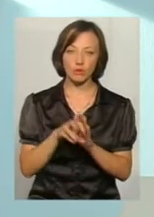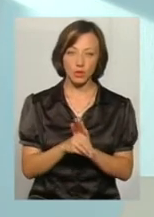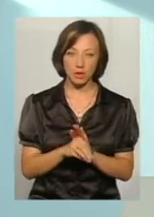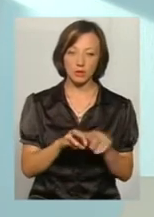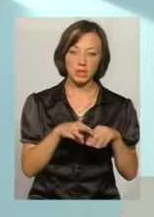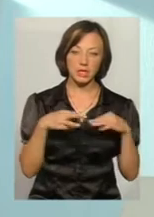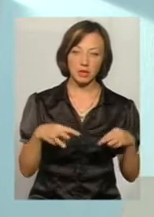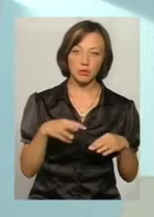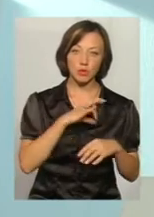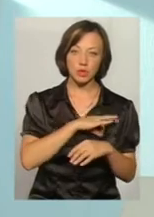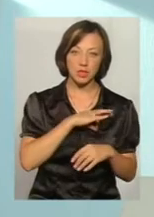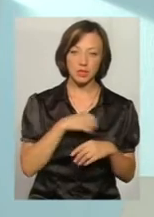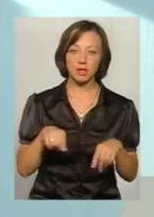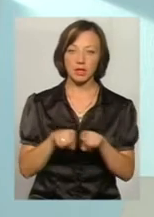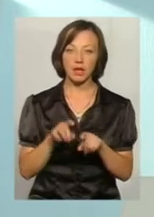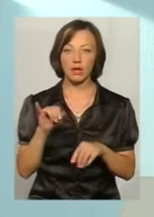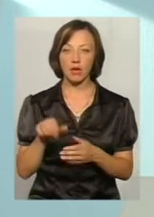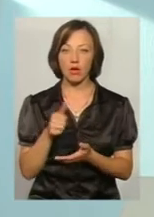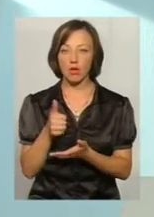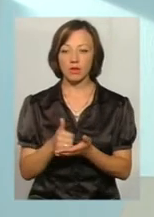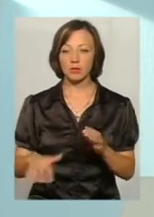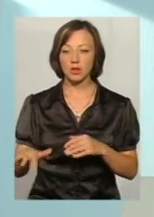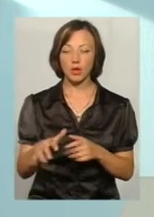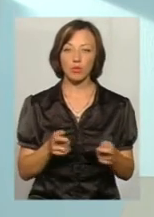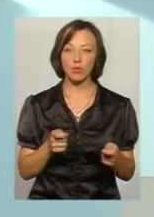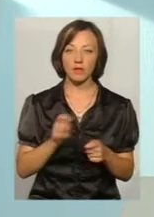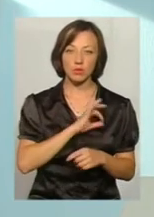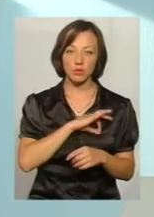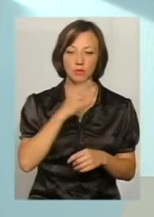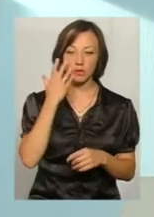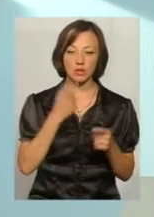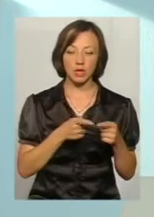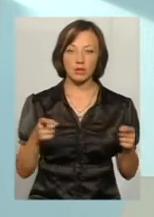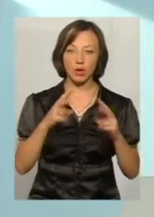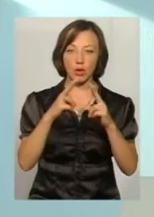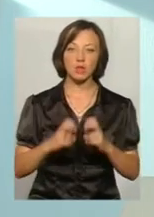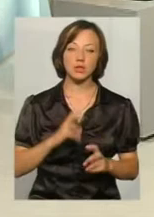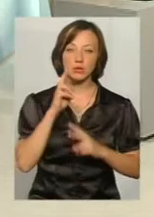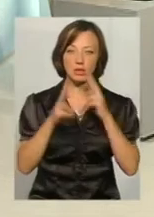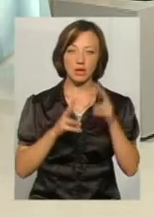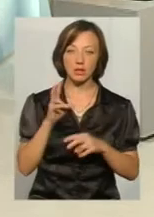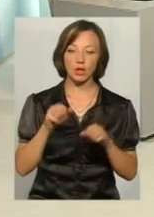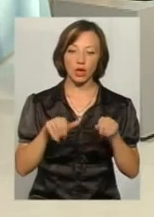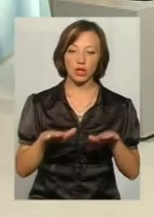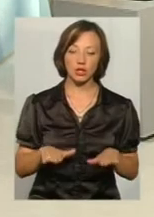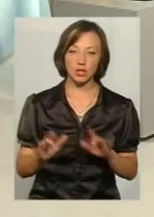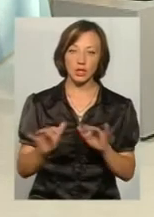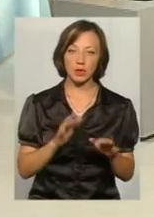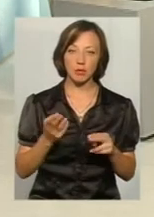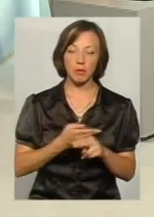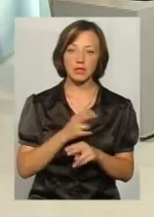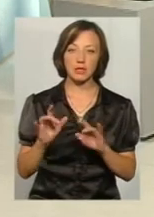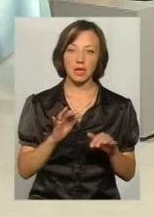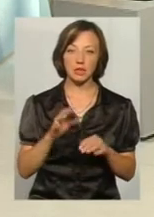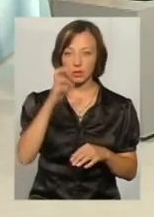Міністерством юстиції, так і Головним територіальним управлением юстиції під час розгляду скарг на рішення, дії та бездіяльність державних